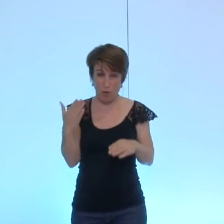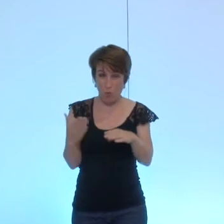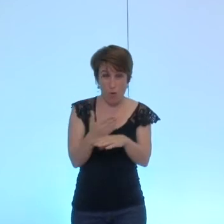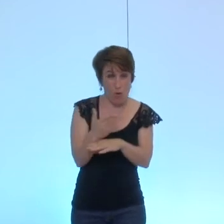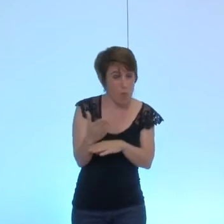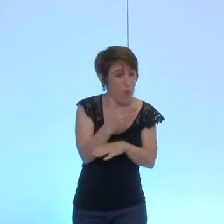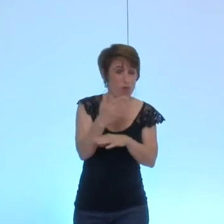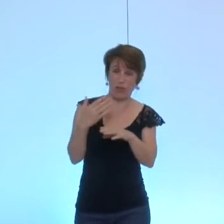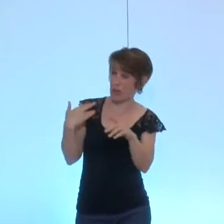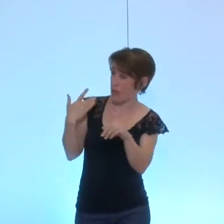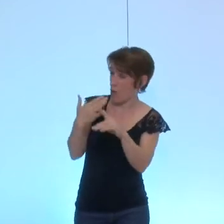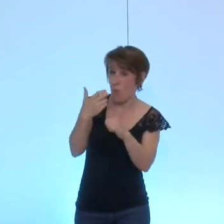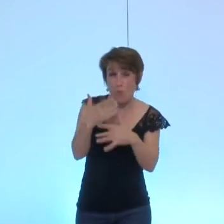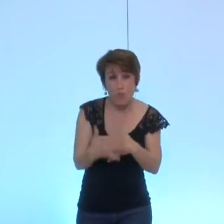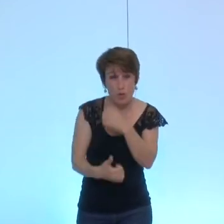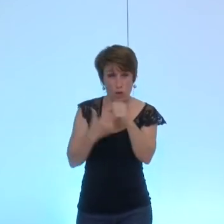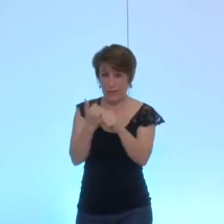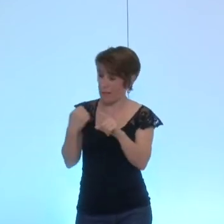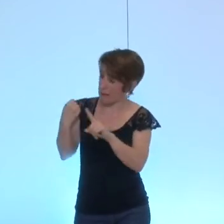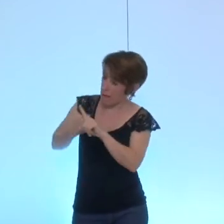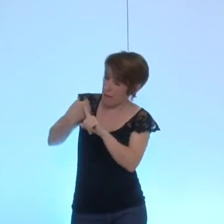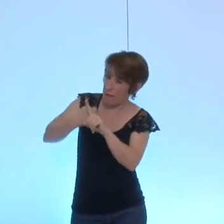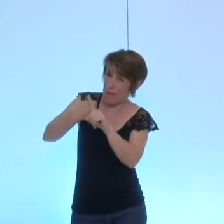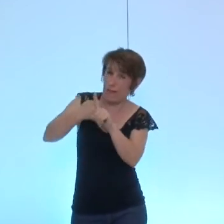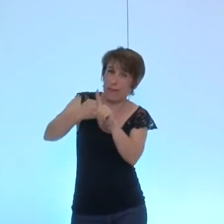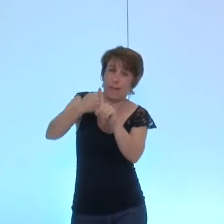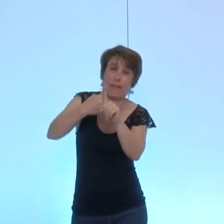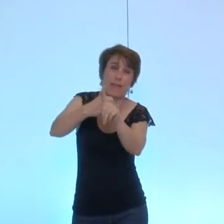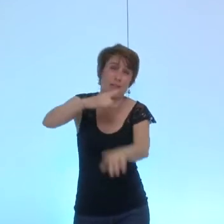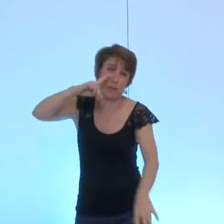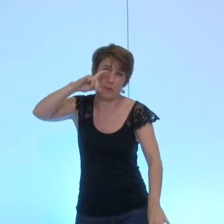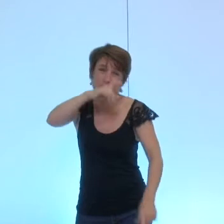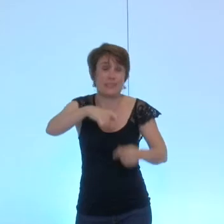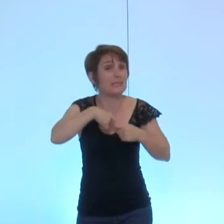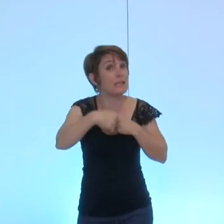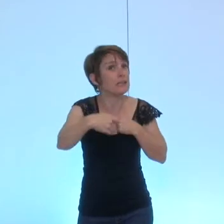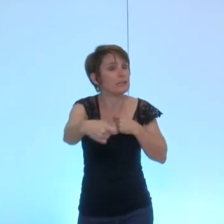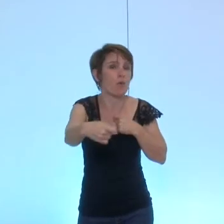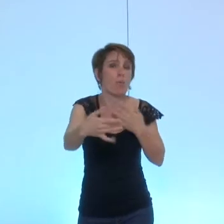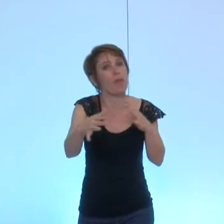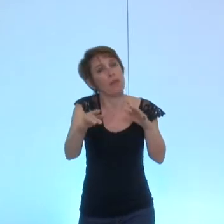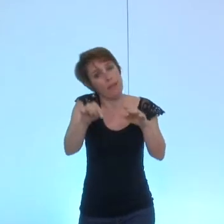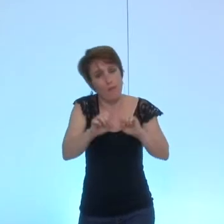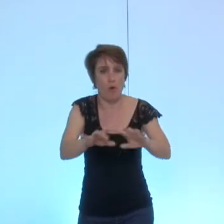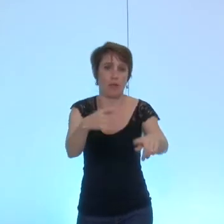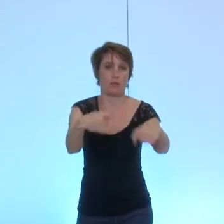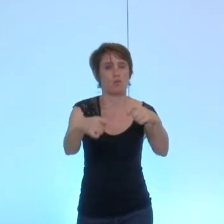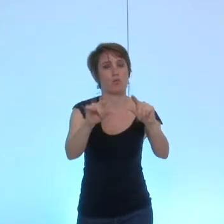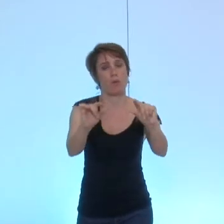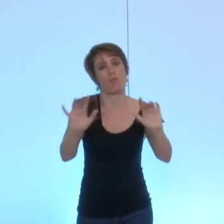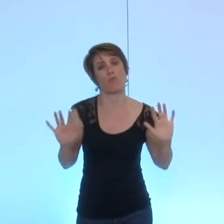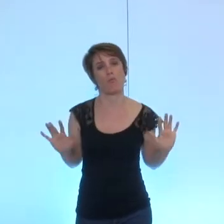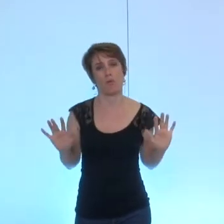de nombreuses années ce genre de projet et qu'il leur faut garder également de la souplesse donc peut-être que c'est une piste